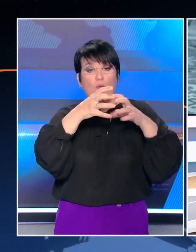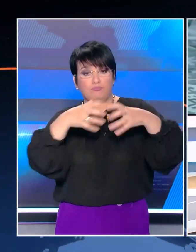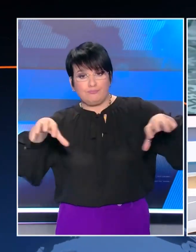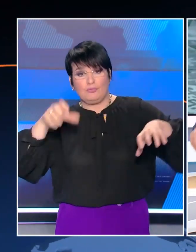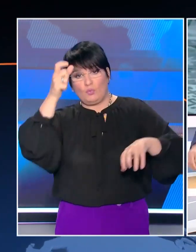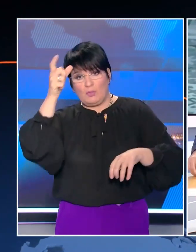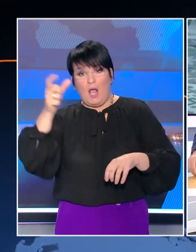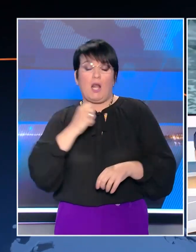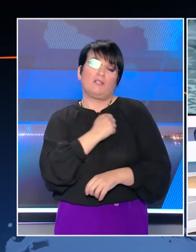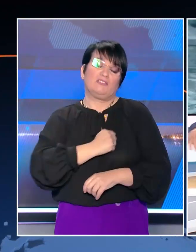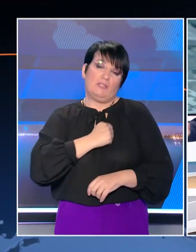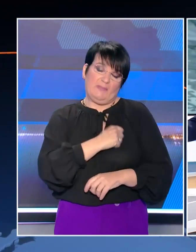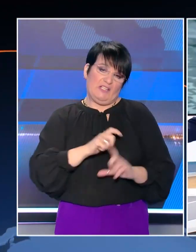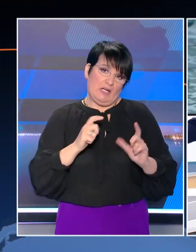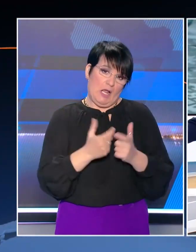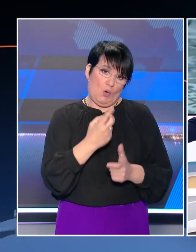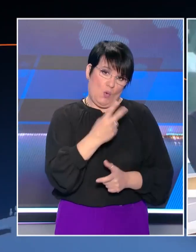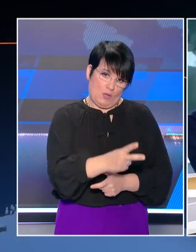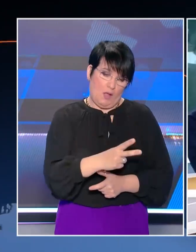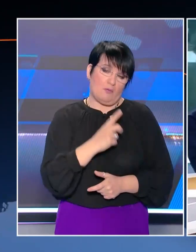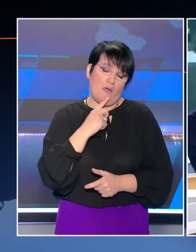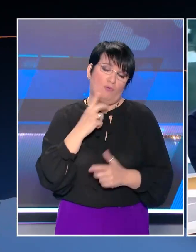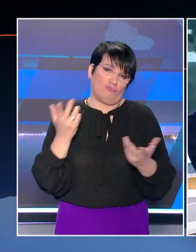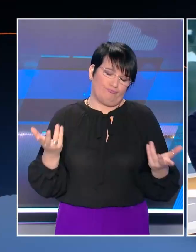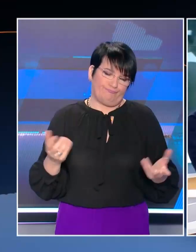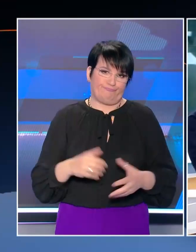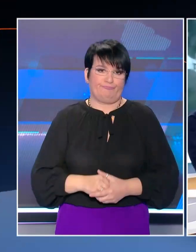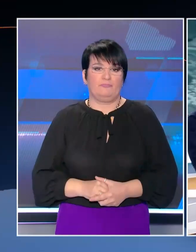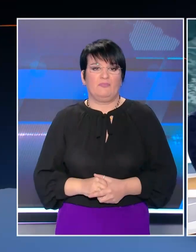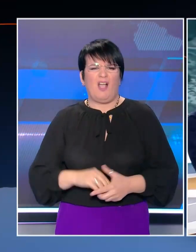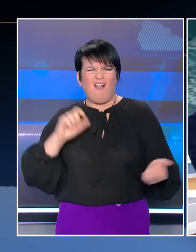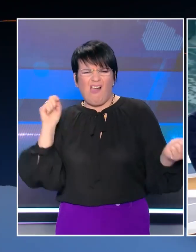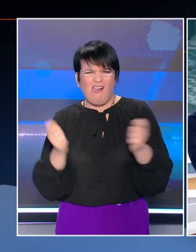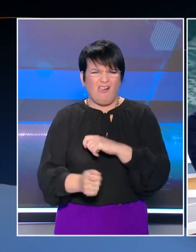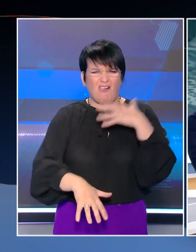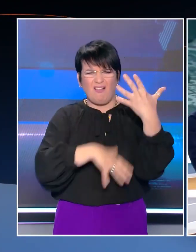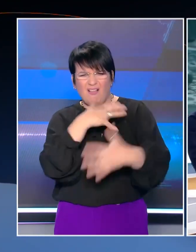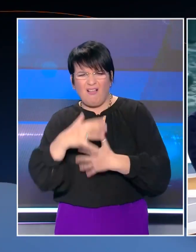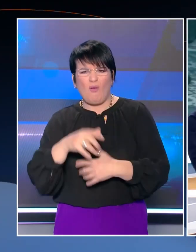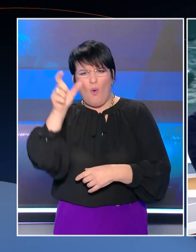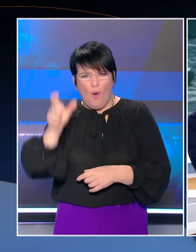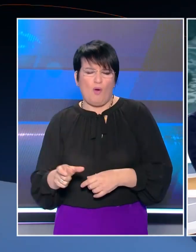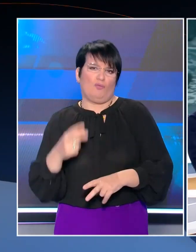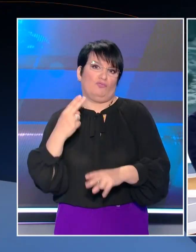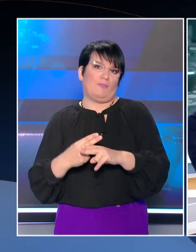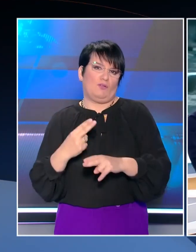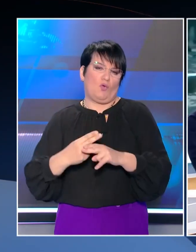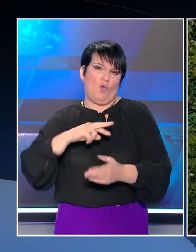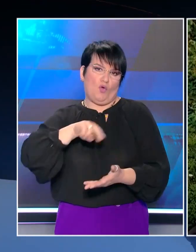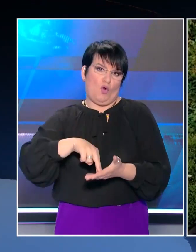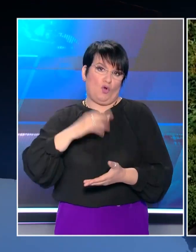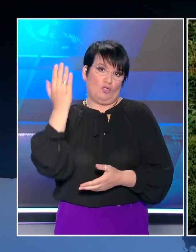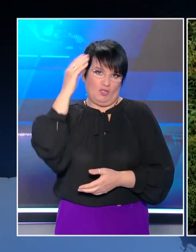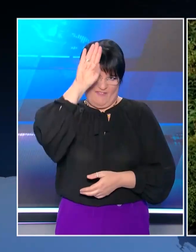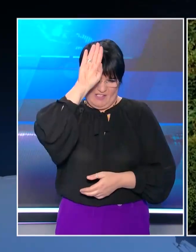αλλά τα συλληπιτερία όμως στην οικογένειά του είναι δεδομένα. Στην εκτροπή και στην ανομαλία του τόπου έπαιξε ο αποθανόν μεγάλο ρόλο.